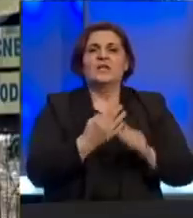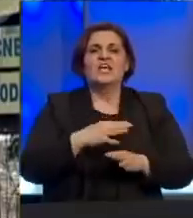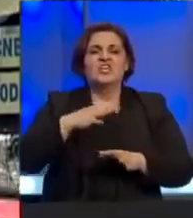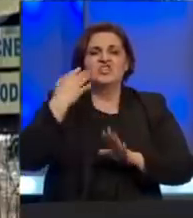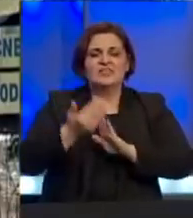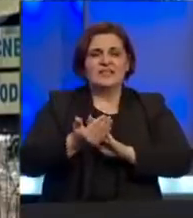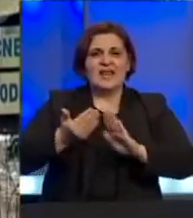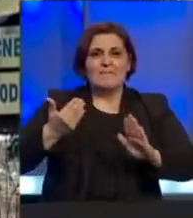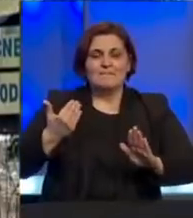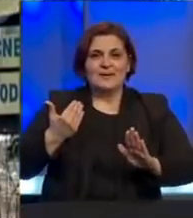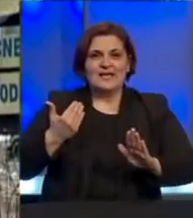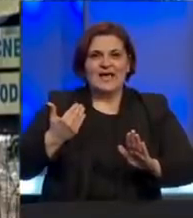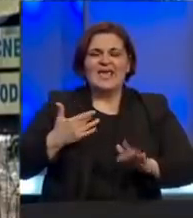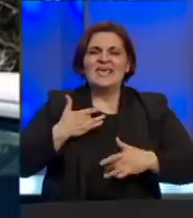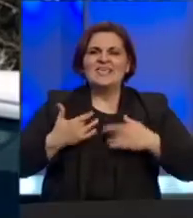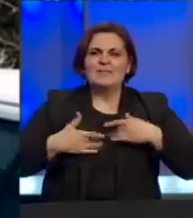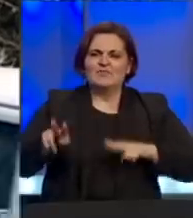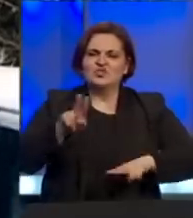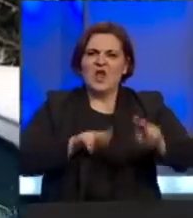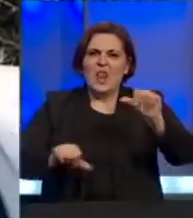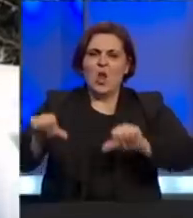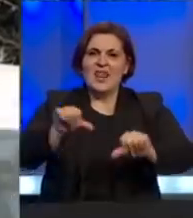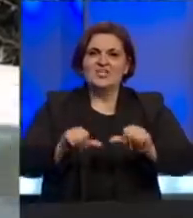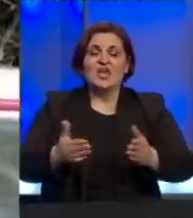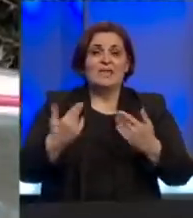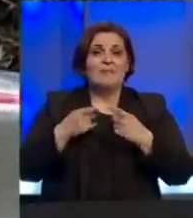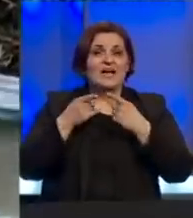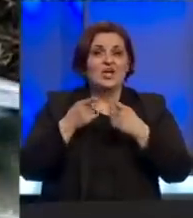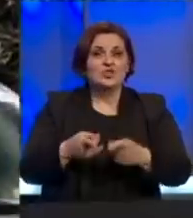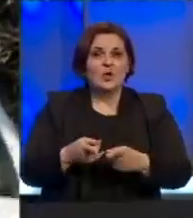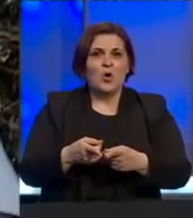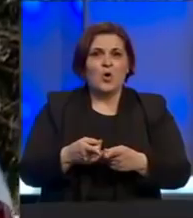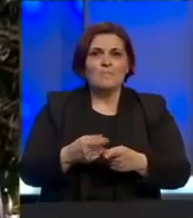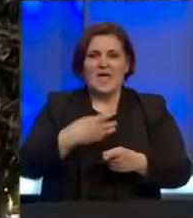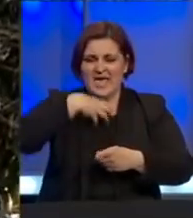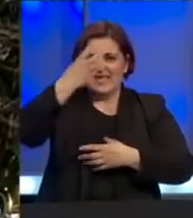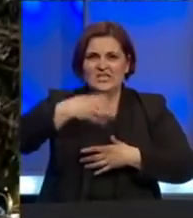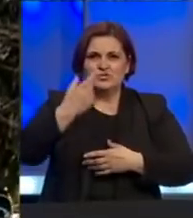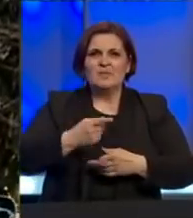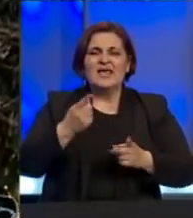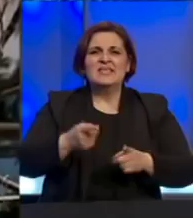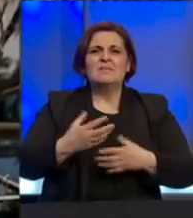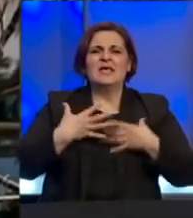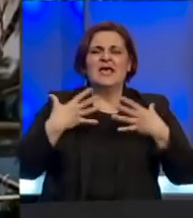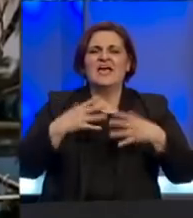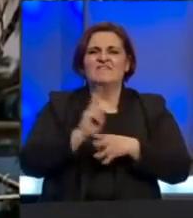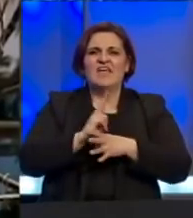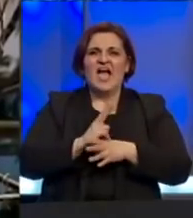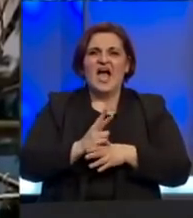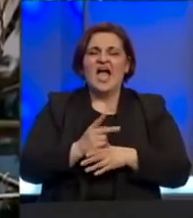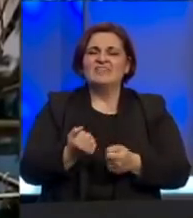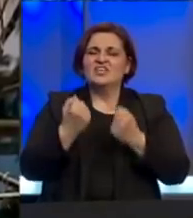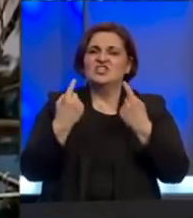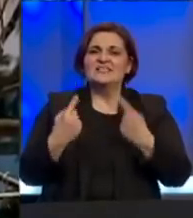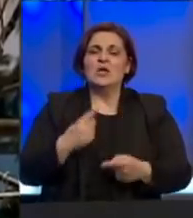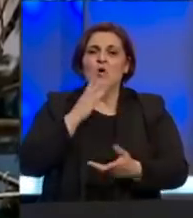dana prije i da je profesionalno liječen. Uprkos tome što je intubiran i priključen na respirator, težina stanja